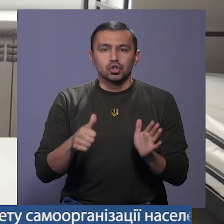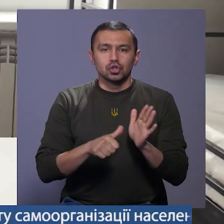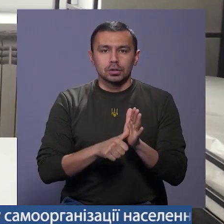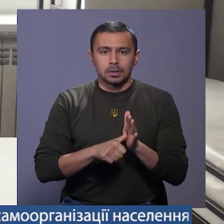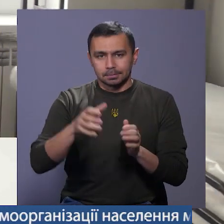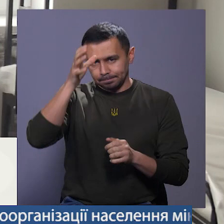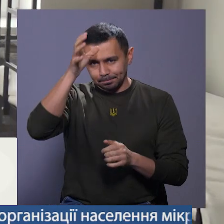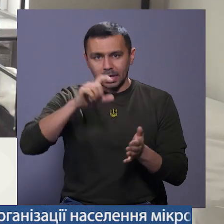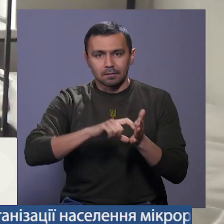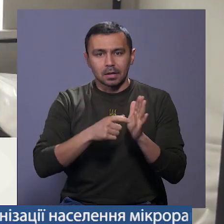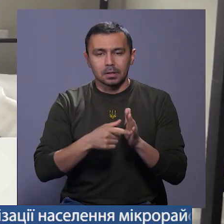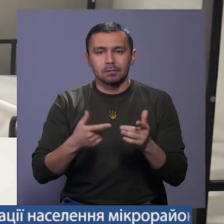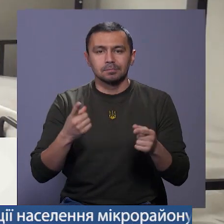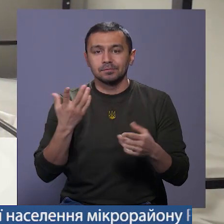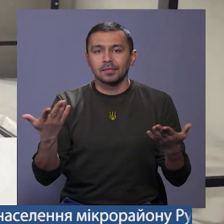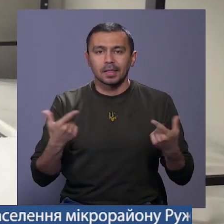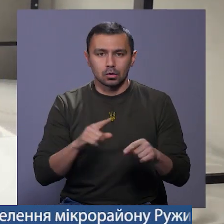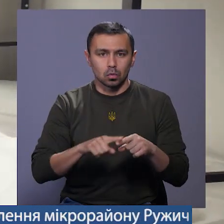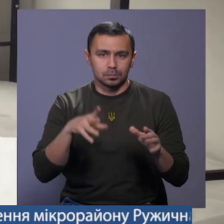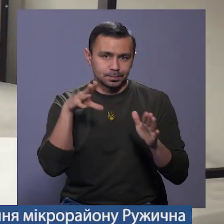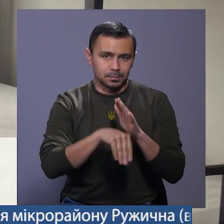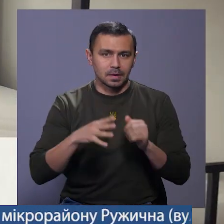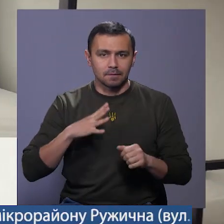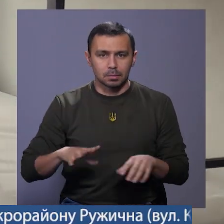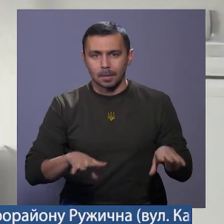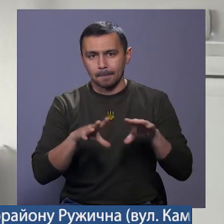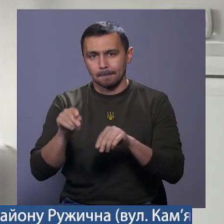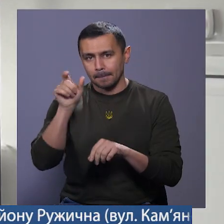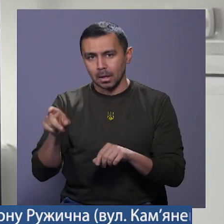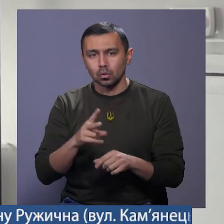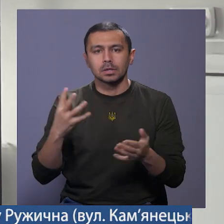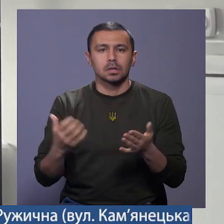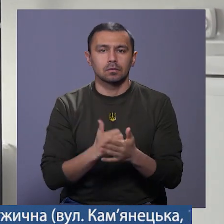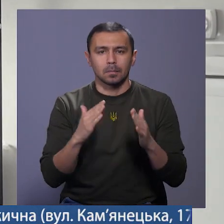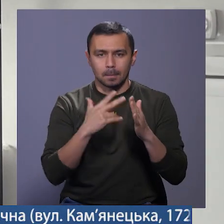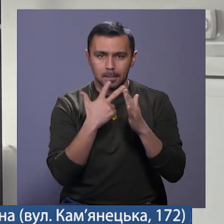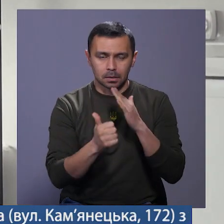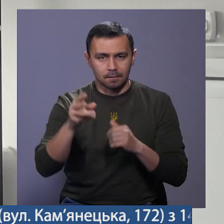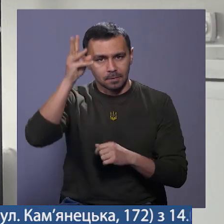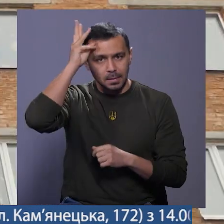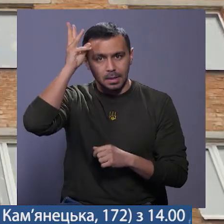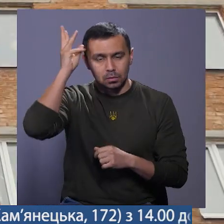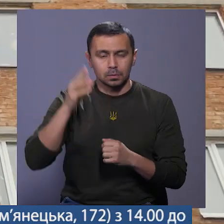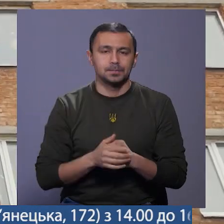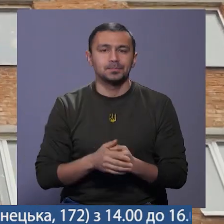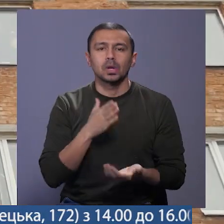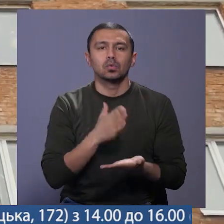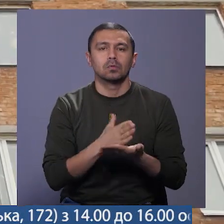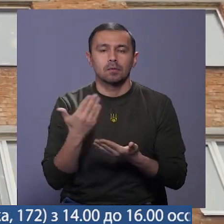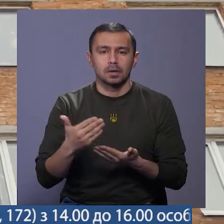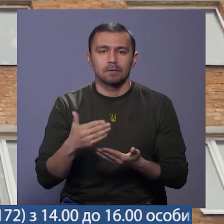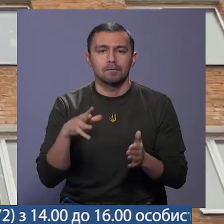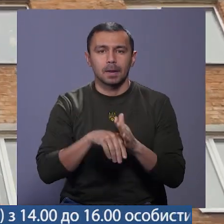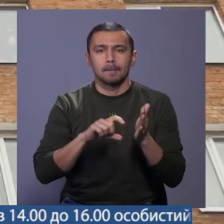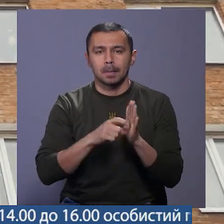смарт-квартир, у якій незабаром оселяться вимушені переселенці, котрі знайшли прихисток у Хмельницькому. Розташована вона у